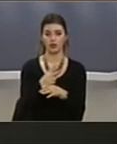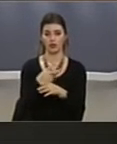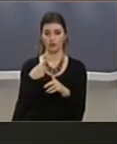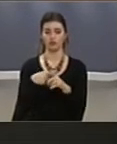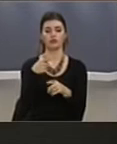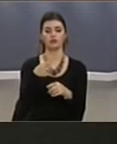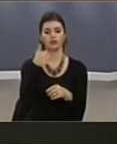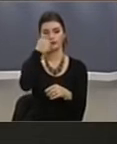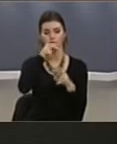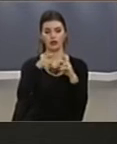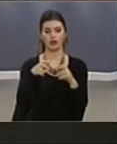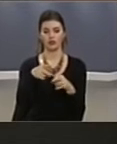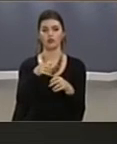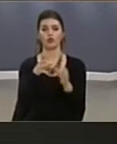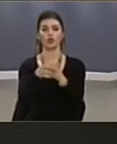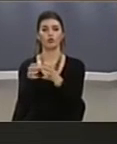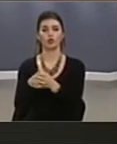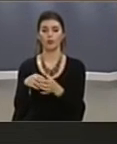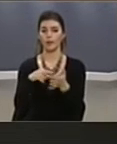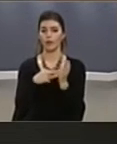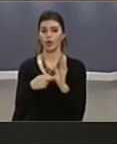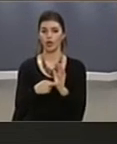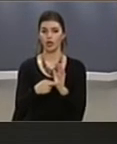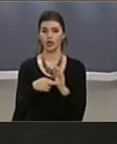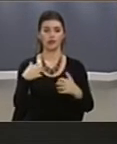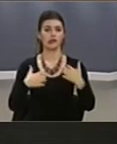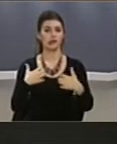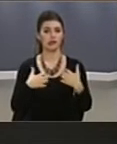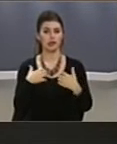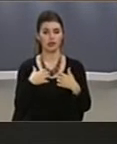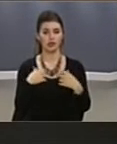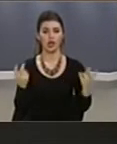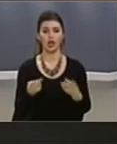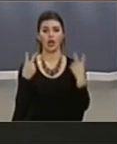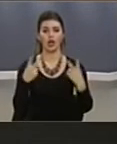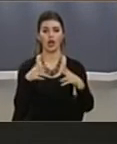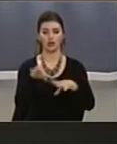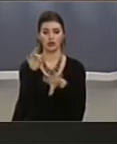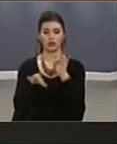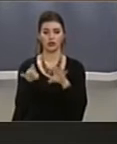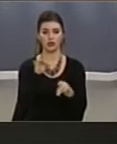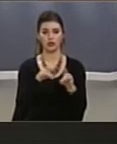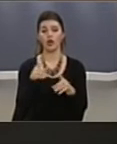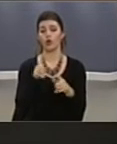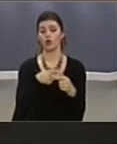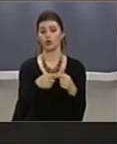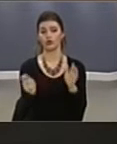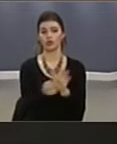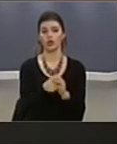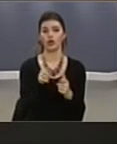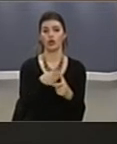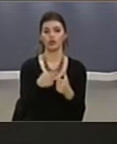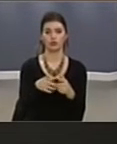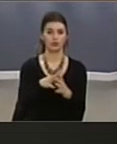që kjo ndarje i shërbe u klonë e politike me karakter kriminal që t'i zaptoj me let, të vëjnë kontrolën bito dhe në fund ose t'i shesin ose t'i